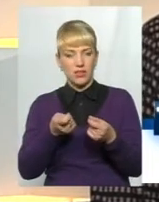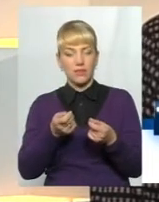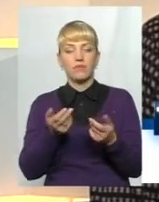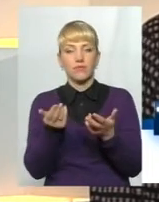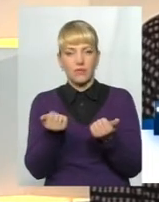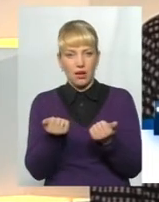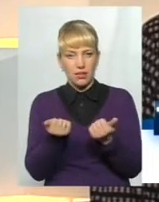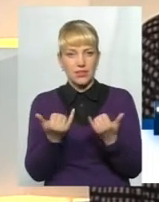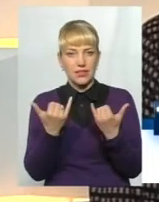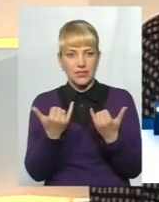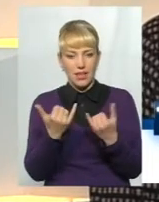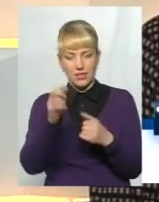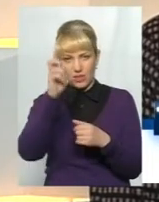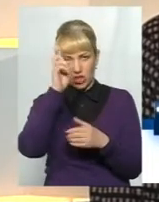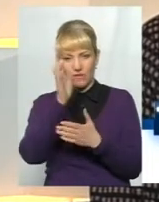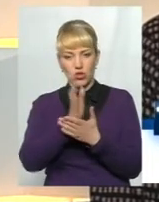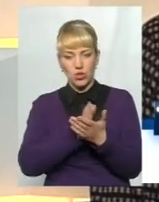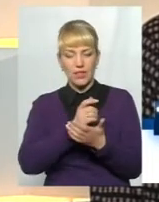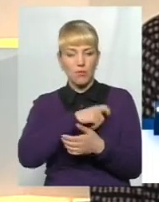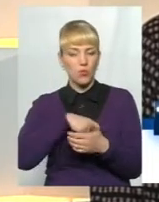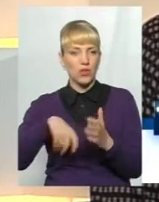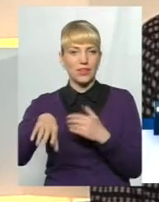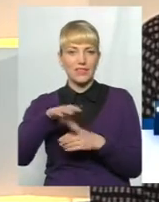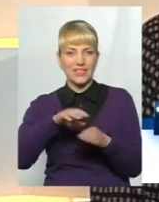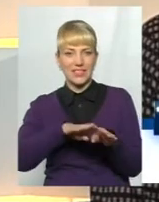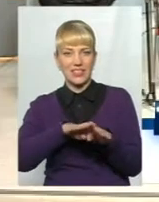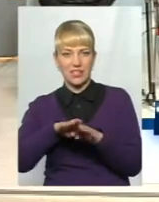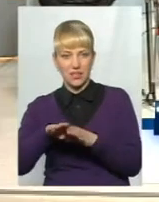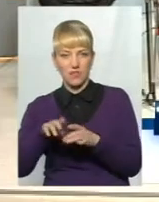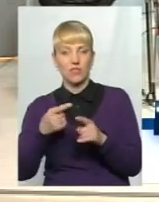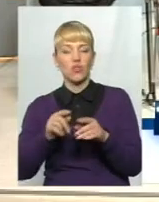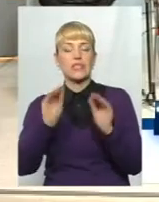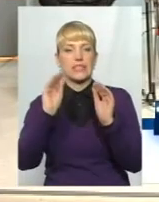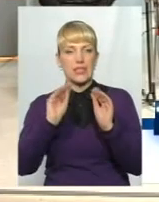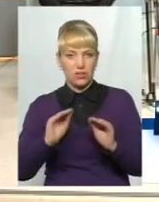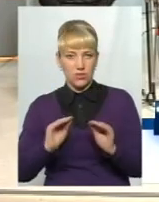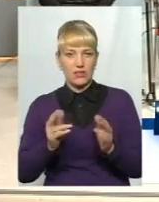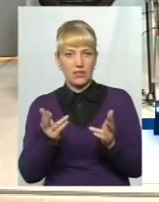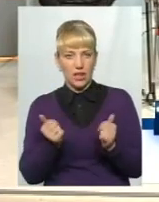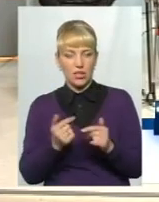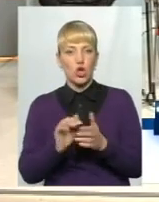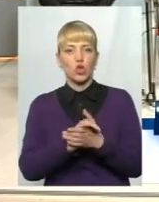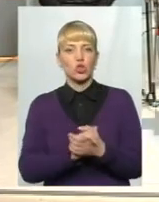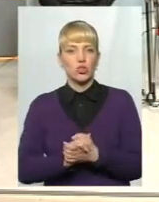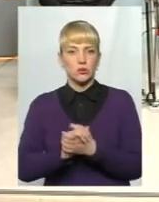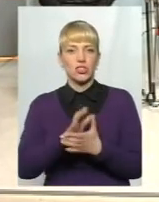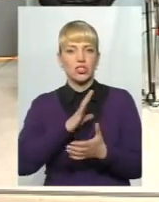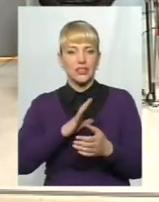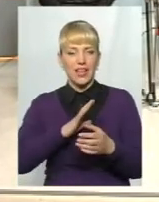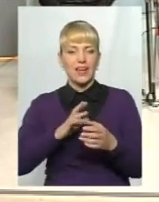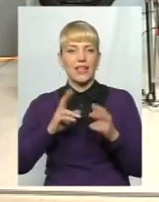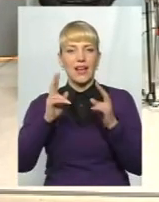державні службовці, депутати усіх рівнів, вони задекларувалися. Суспільство чекає аналізу цих